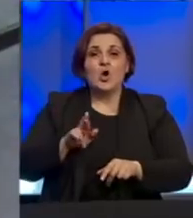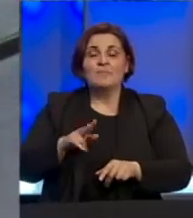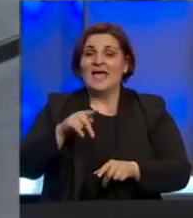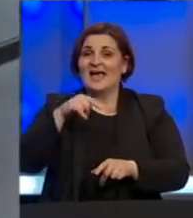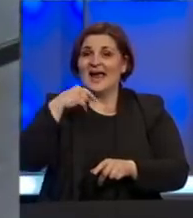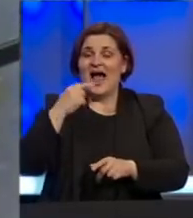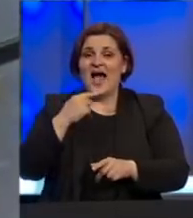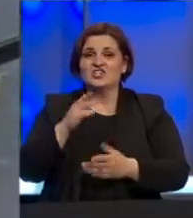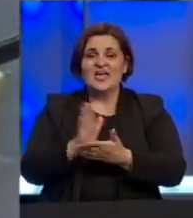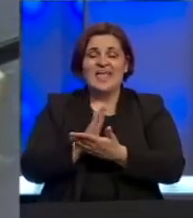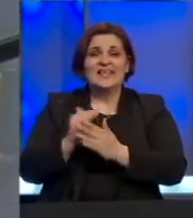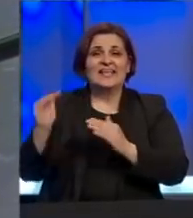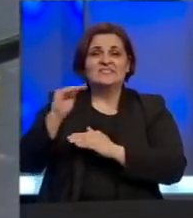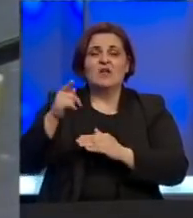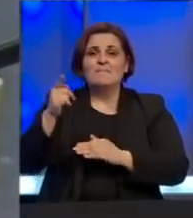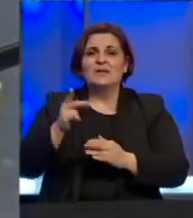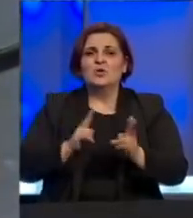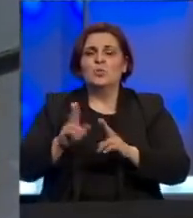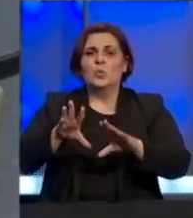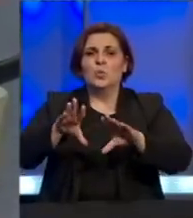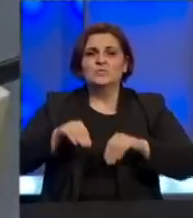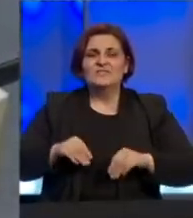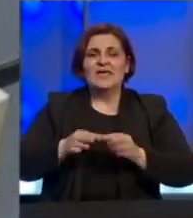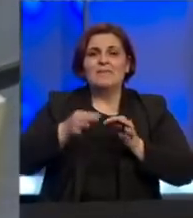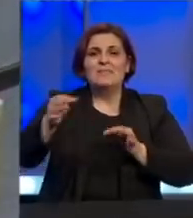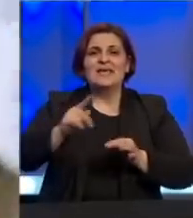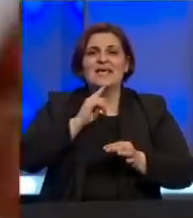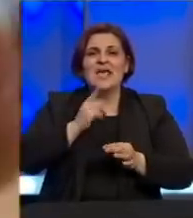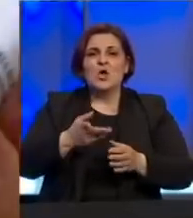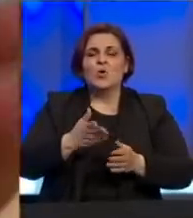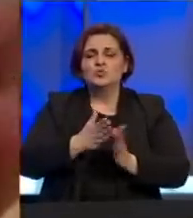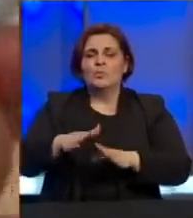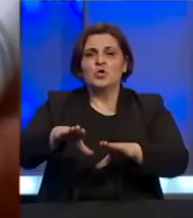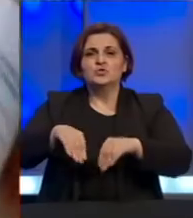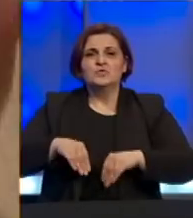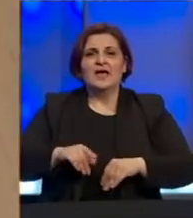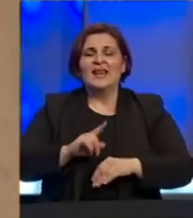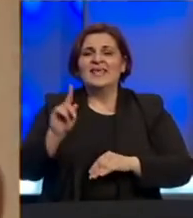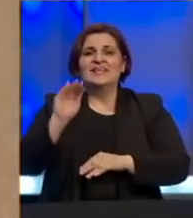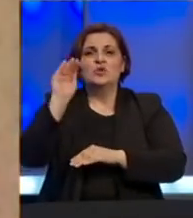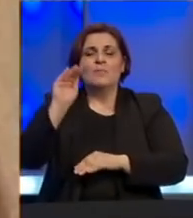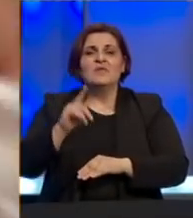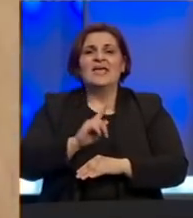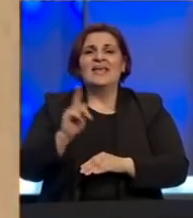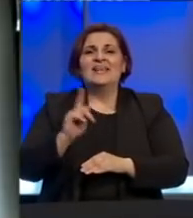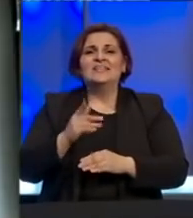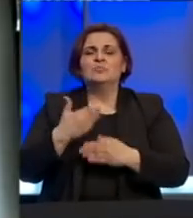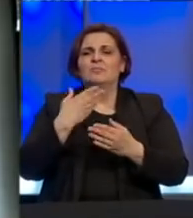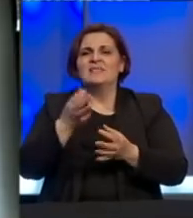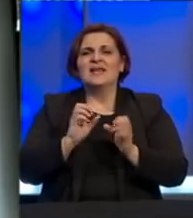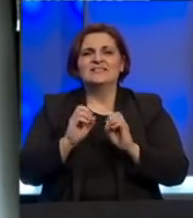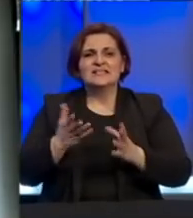Kažu i da ih entitetski nivo i prilikom kreiranja usvojenih ili mjera koje su u procesu usvajanja nisu obavještavali ni pitali za savjete.